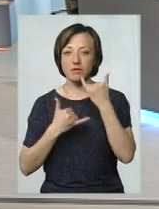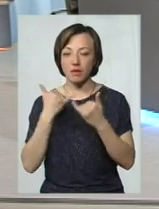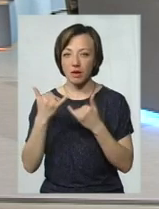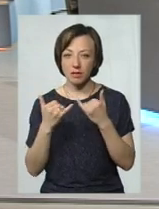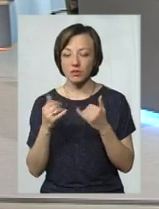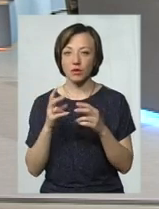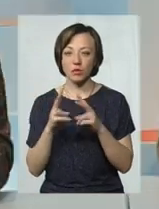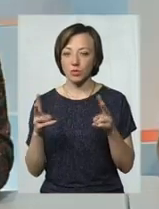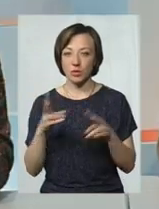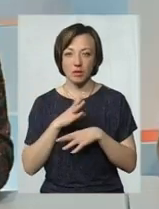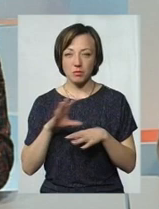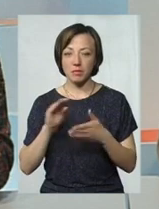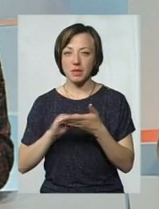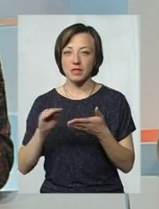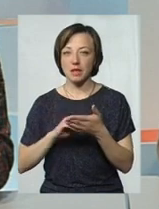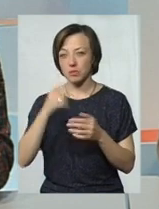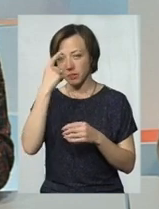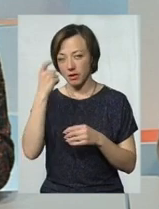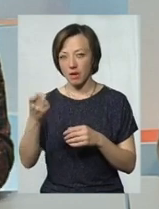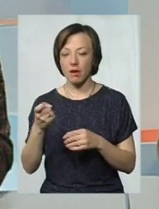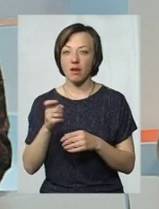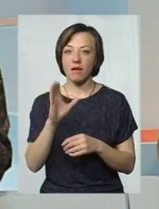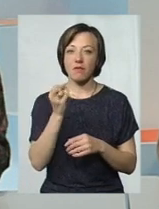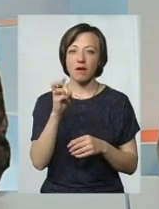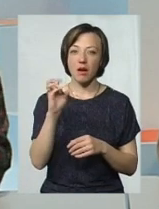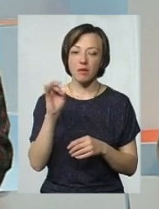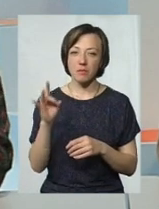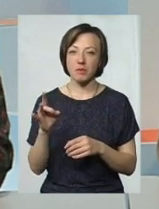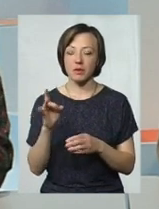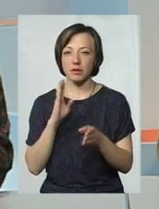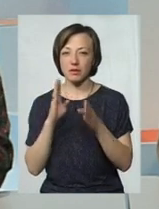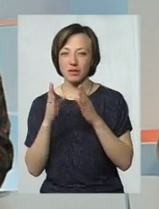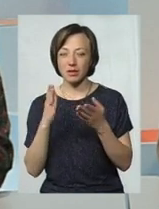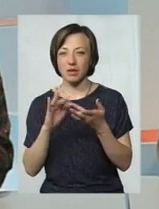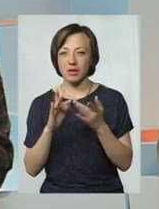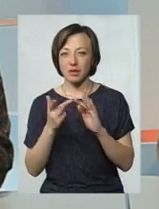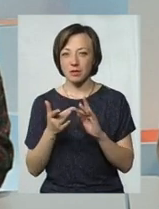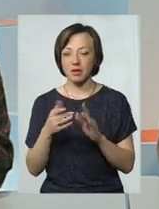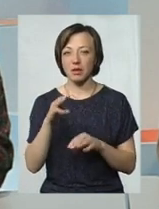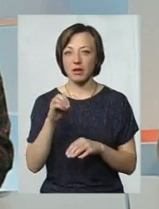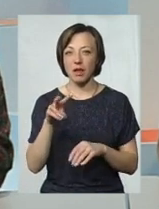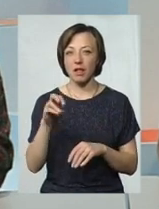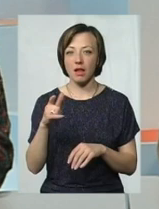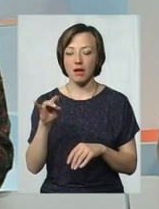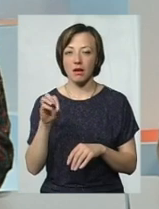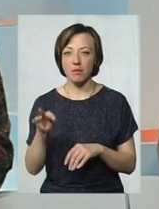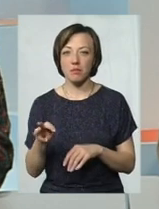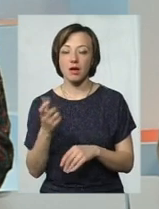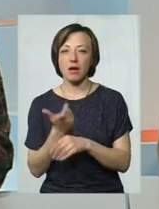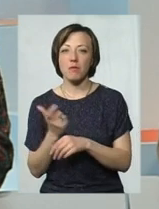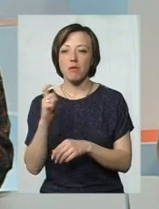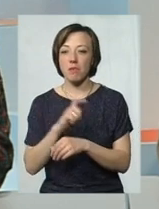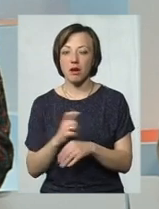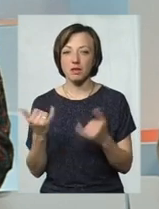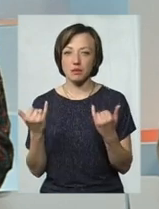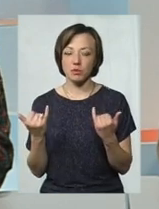хто їх до цього не обзвонював, писати їм повідомлення в Viber, в месенджерах, в чатах, в Telegram, наприклад. І по максимуму